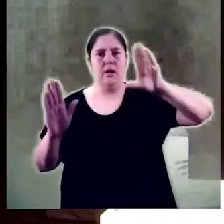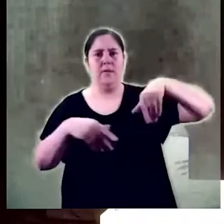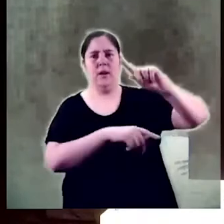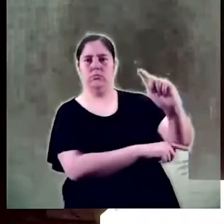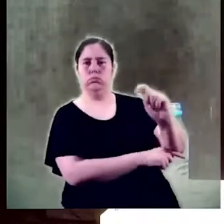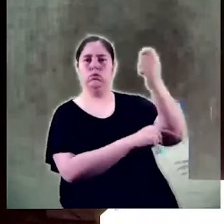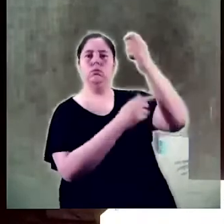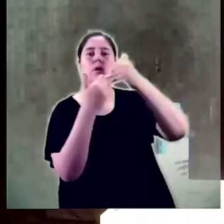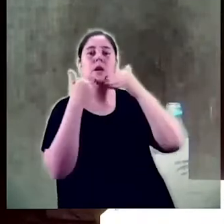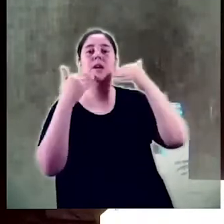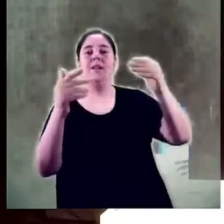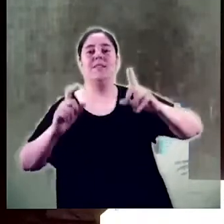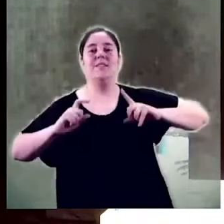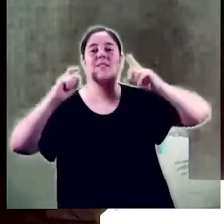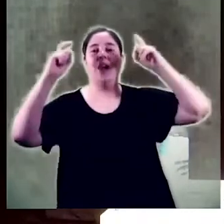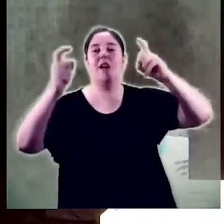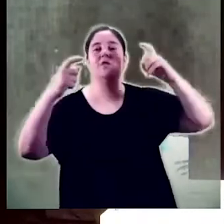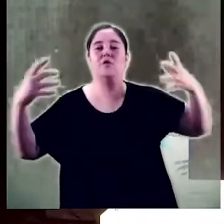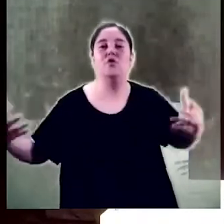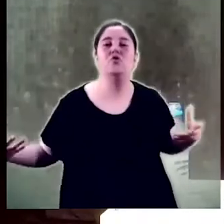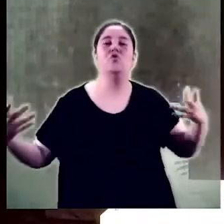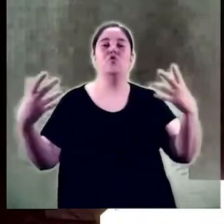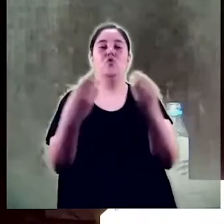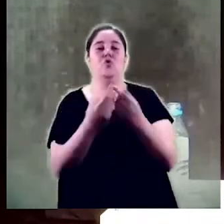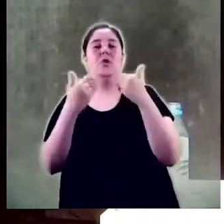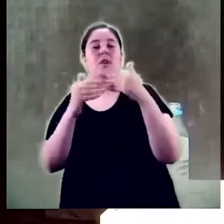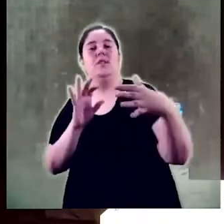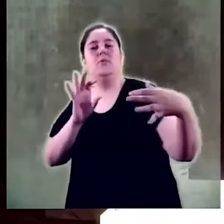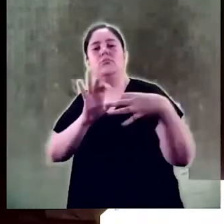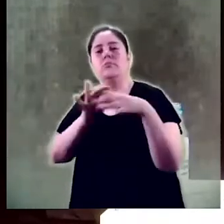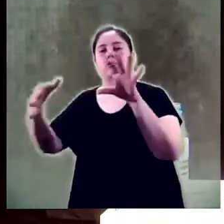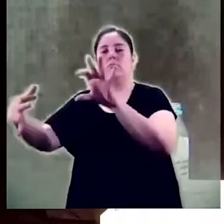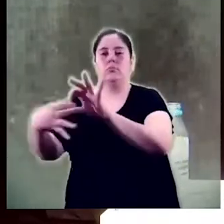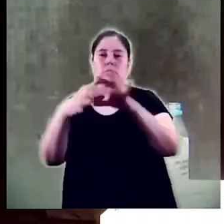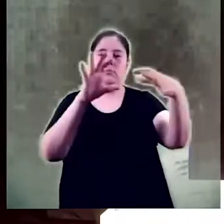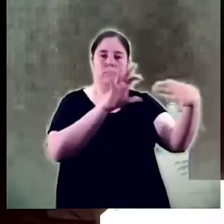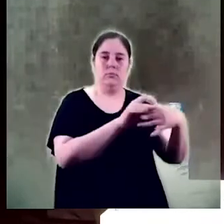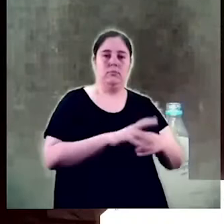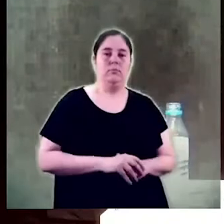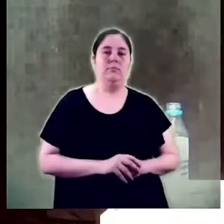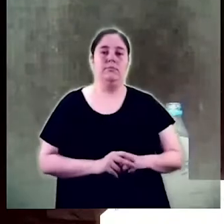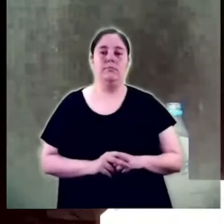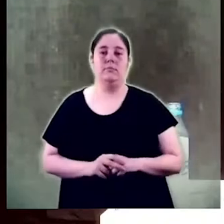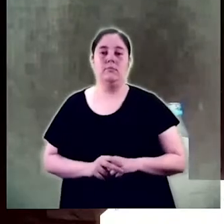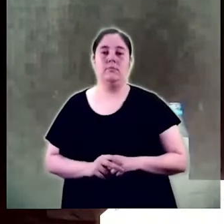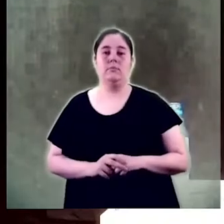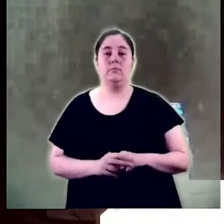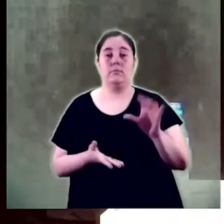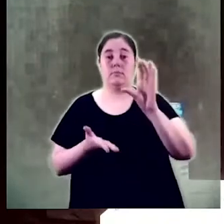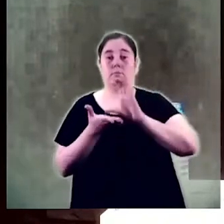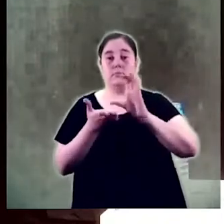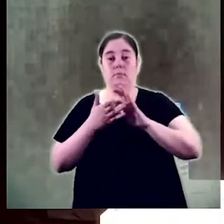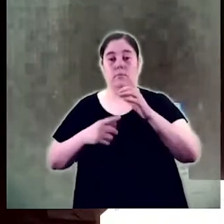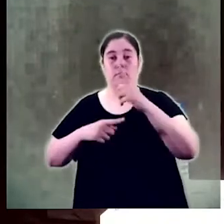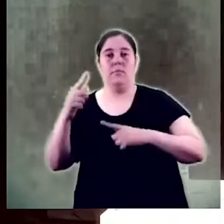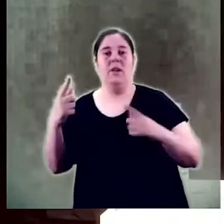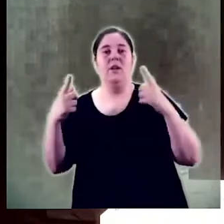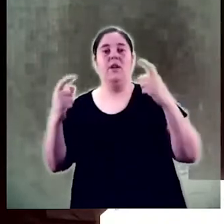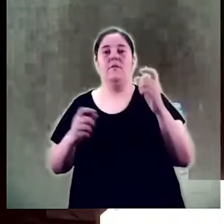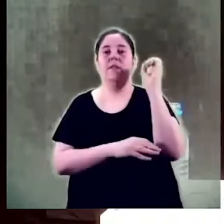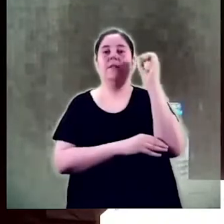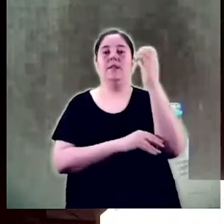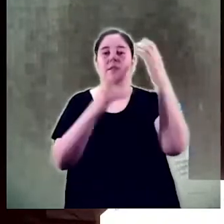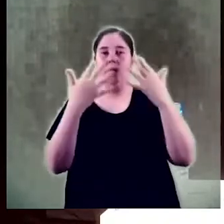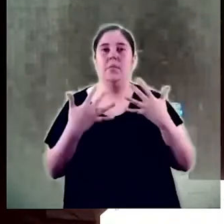vegada gràcies a l'esforç conjunt i articulat en aliança i a mig curs i sense haver fet encara la reunió o l